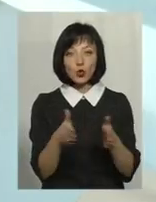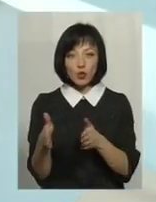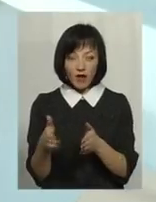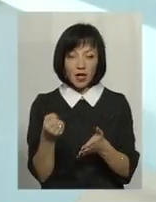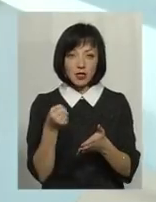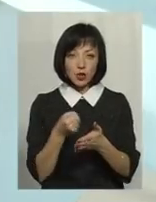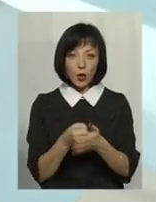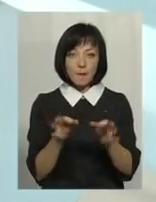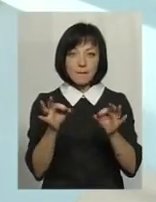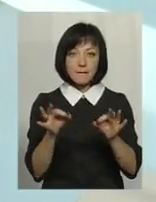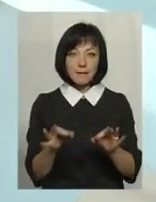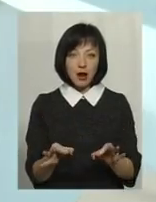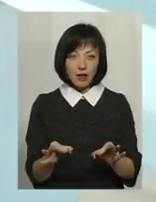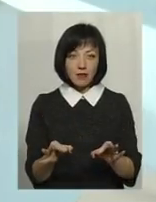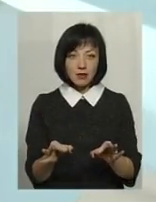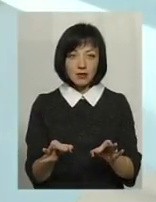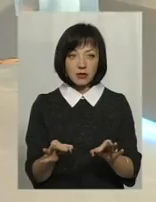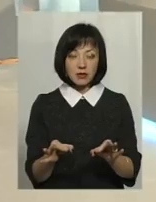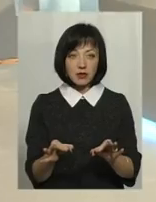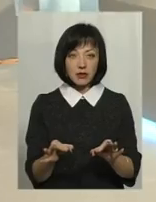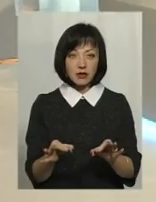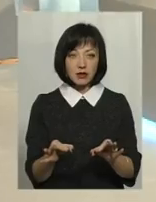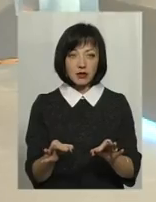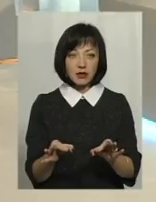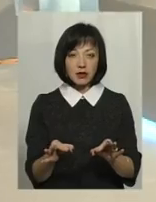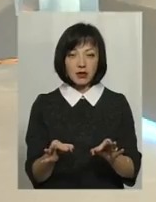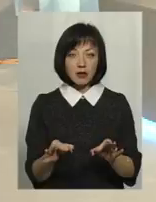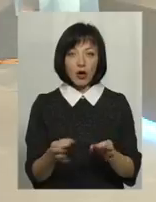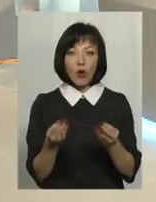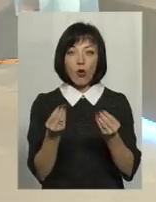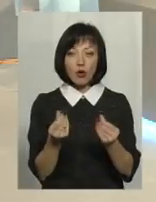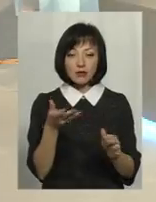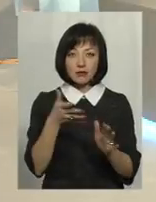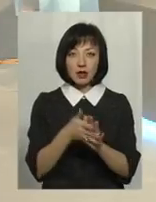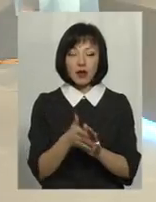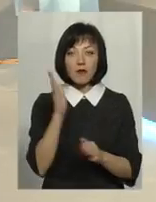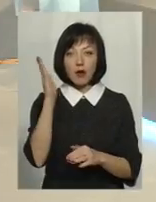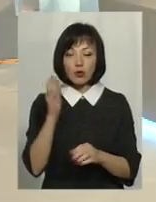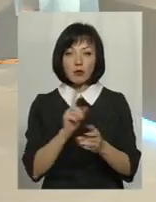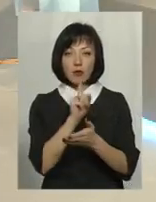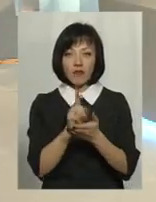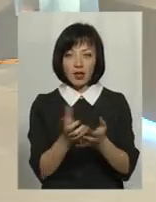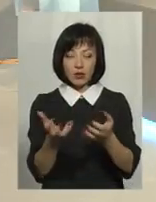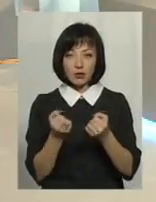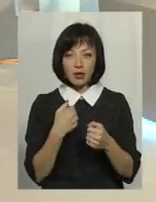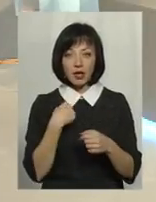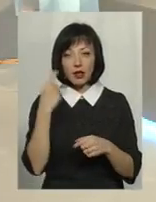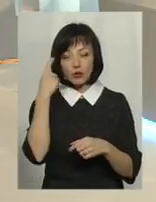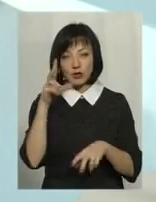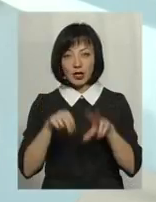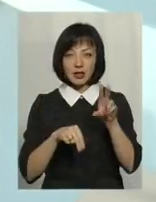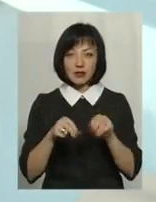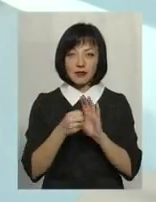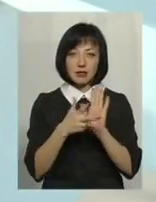до правильного засвоєння підприємством ресурсів, тобто коштів, які вони в майбутньому повинні отримати. Я надію, що це десь там вже